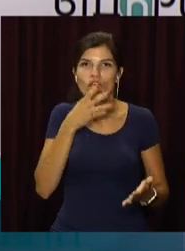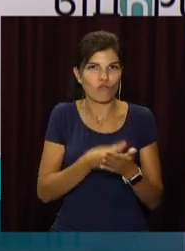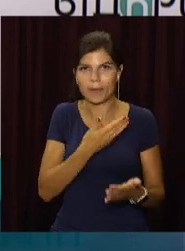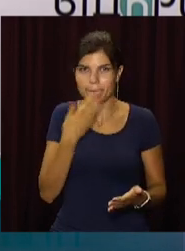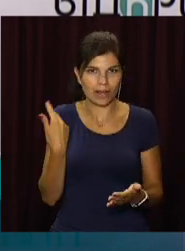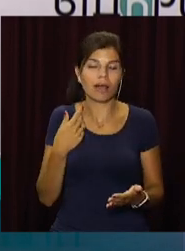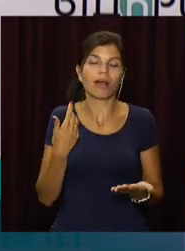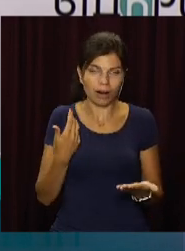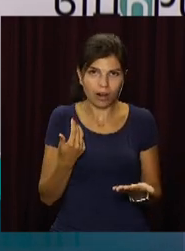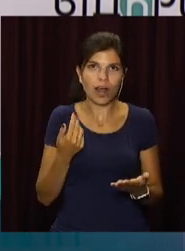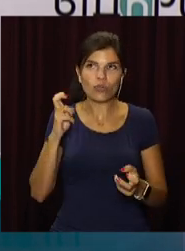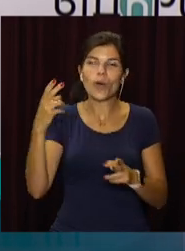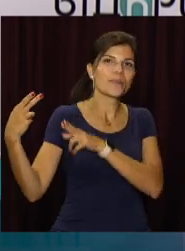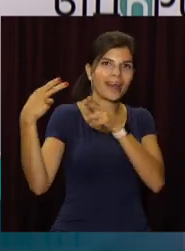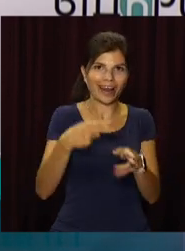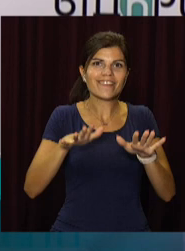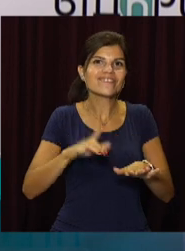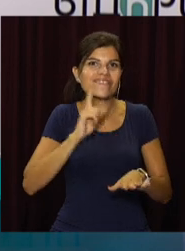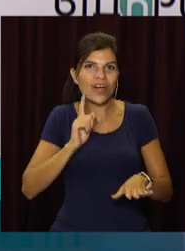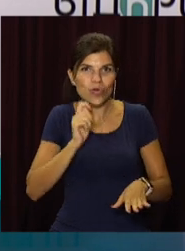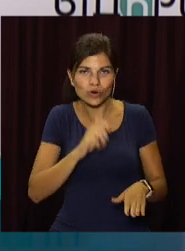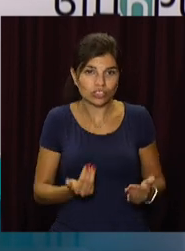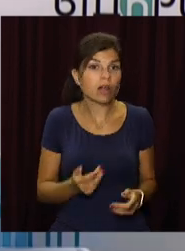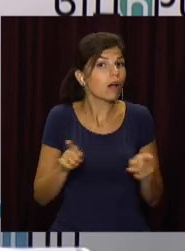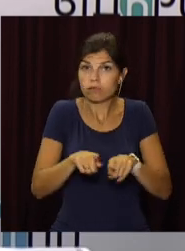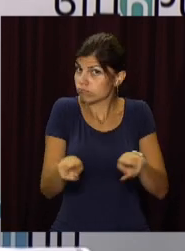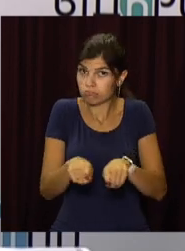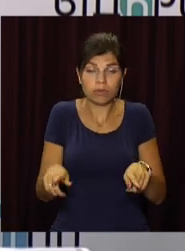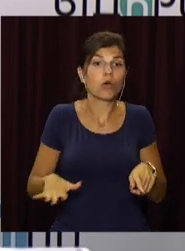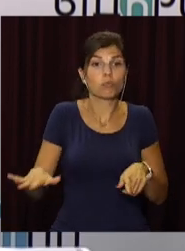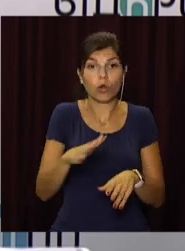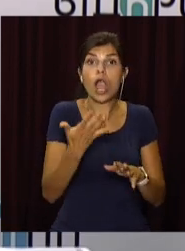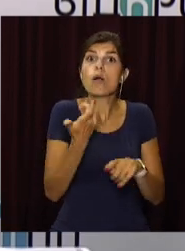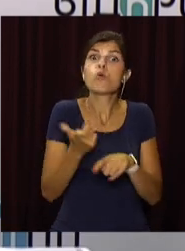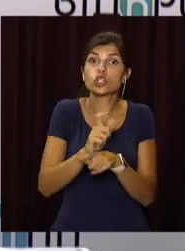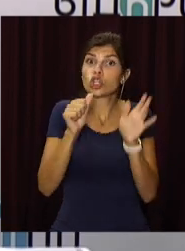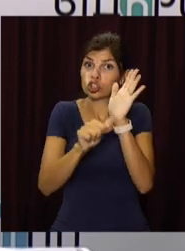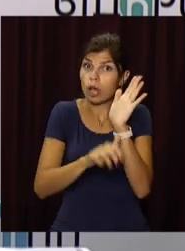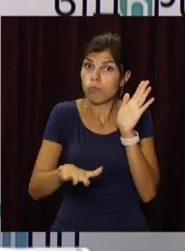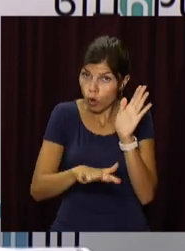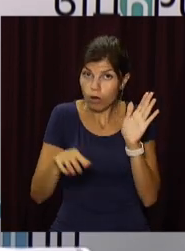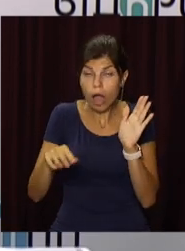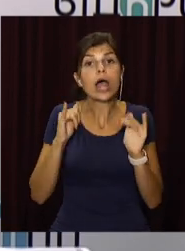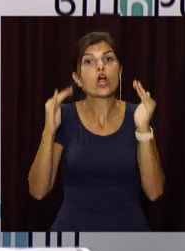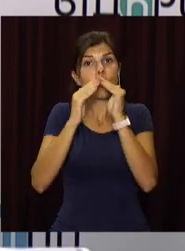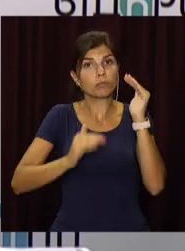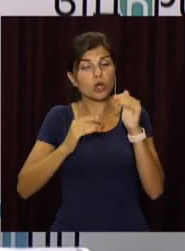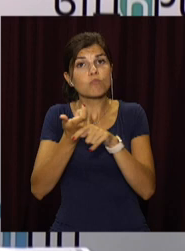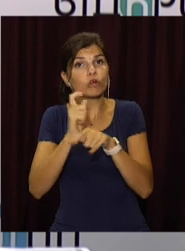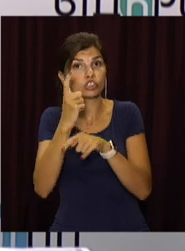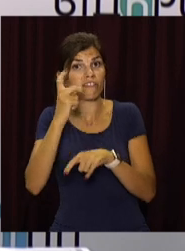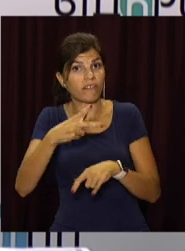у власності, яких перевищує для квартир 60 квадратних метрів, для будинків 120